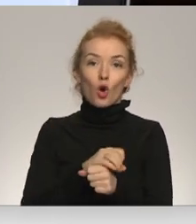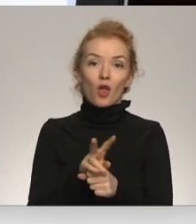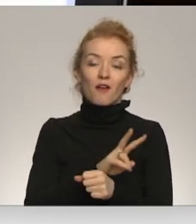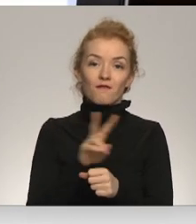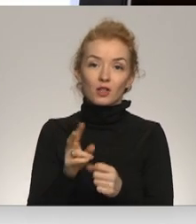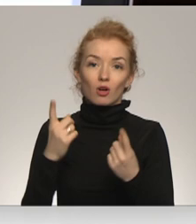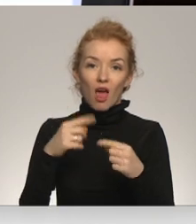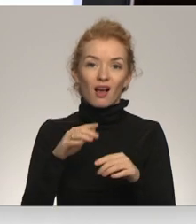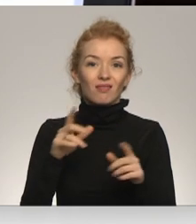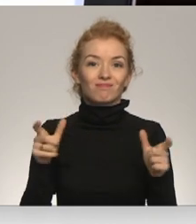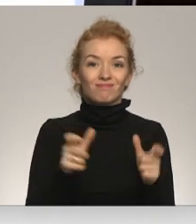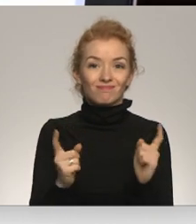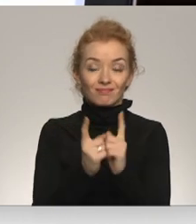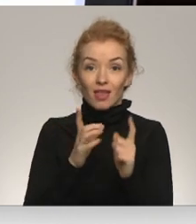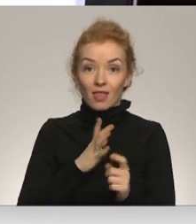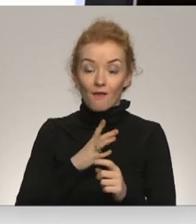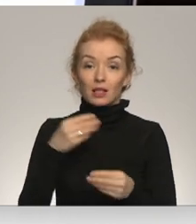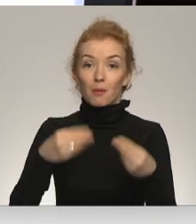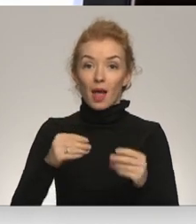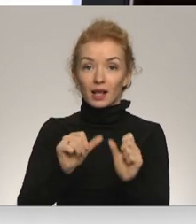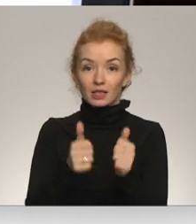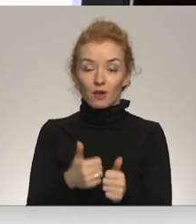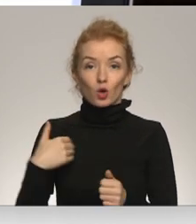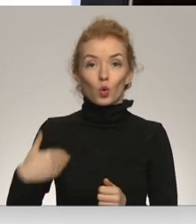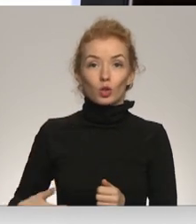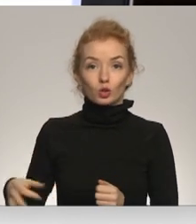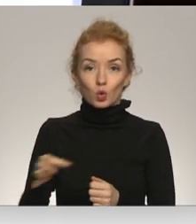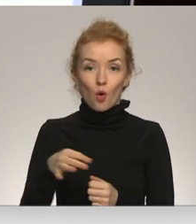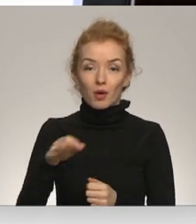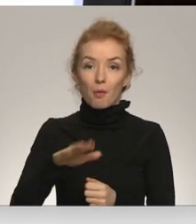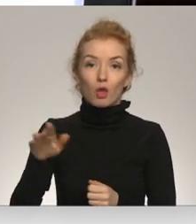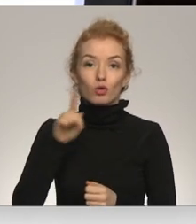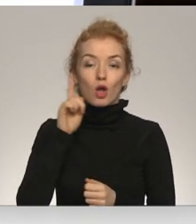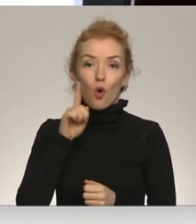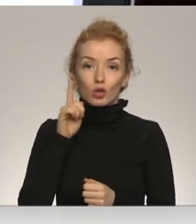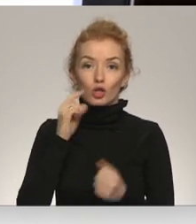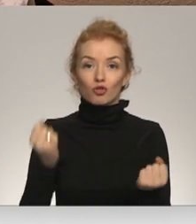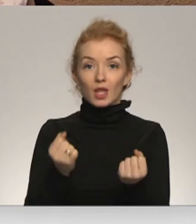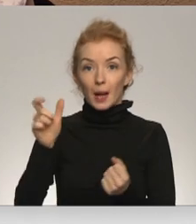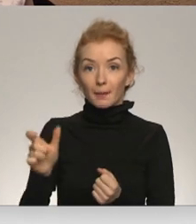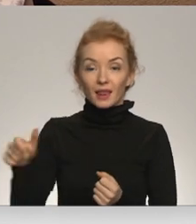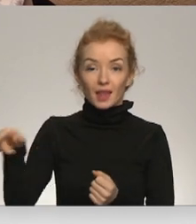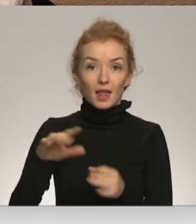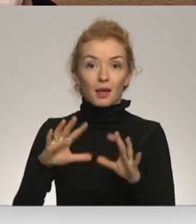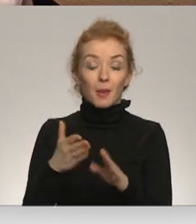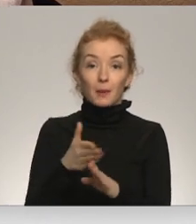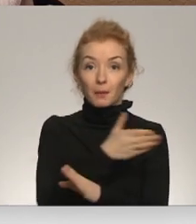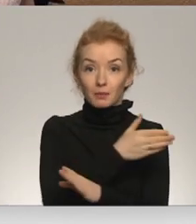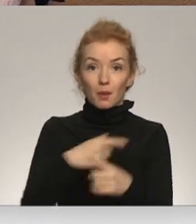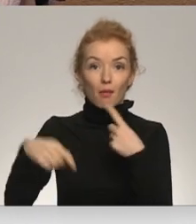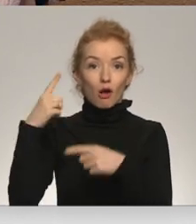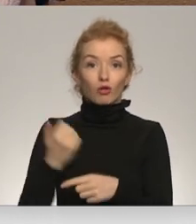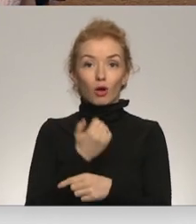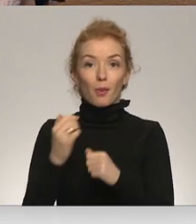tikšanās ierobežojumi. Spēle izveidojuši kuldīgas novada bērnu un jauniešus centri jaunatnes darbinieki, bet pirms tam, pērnā gada